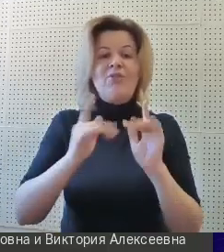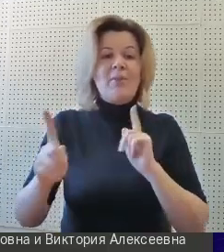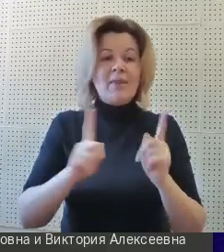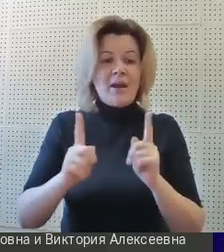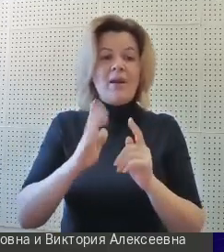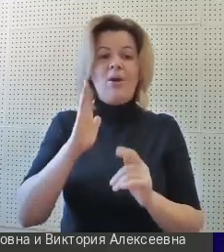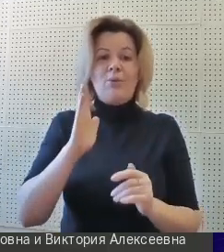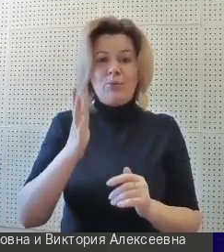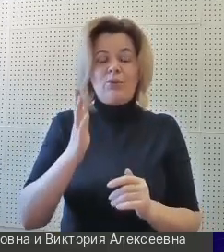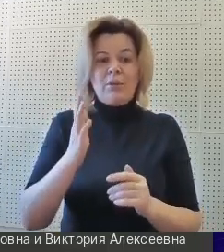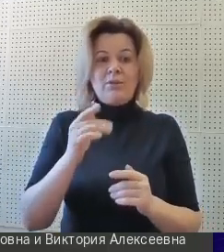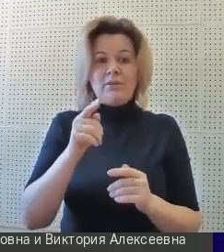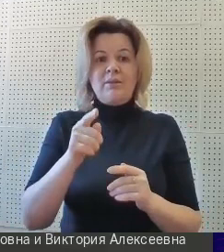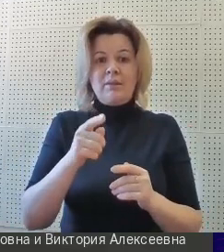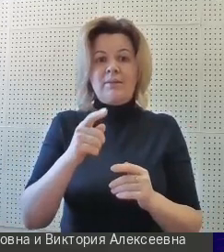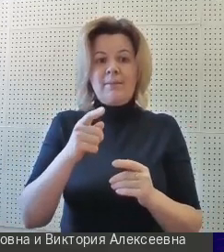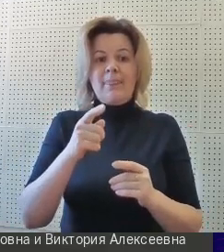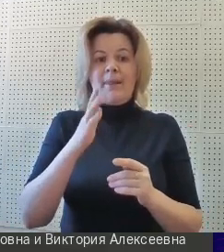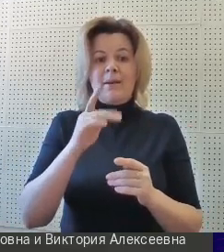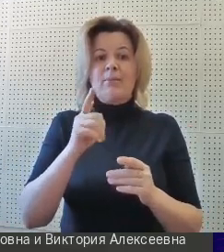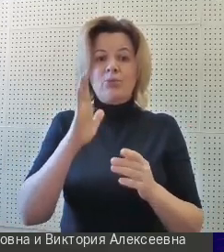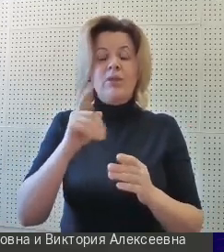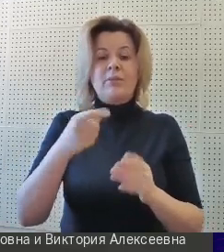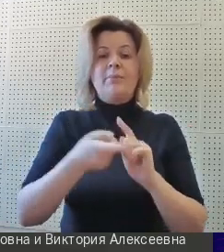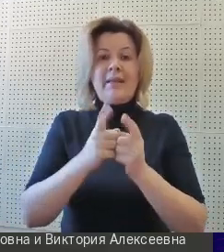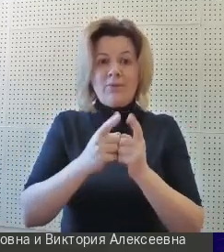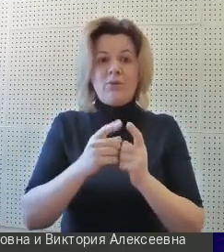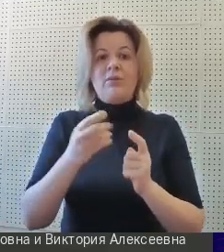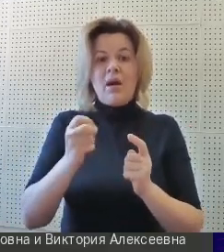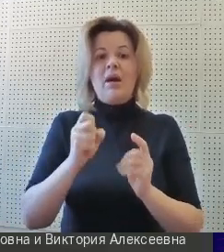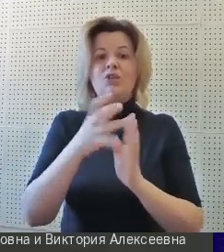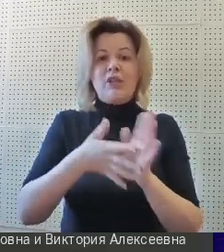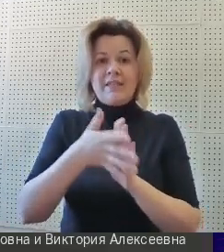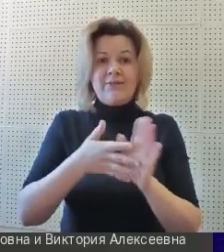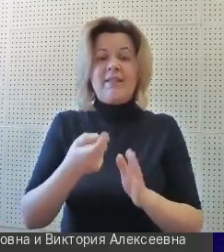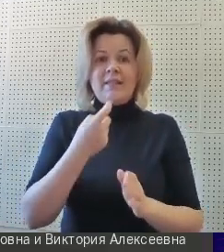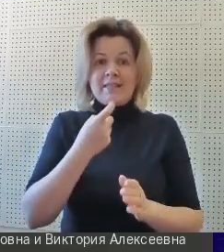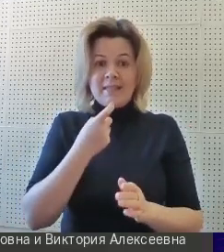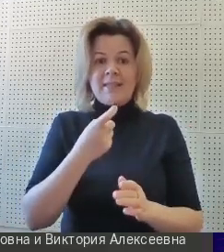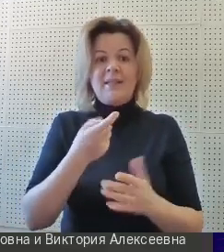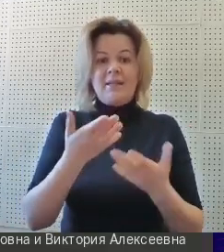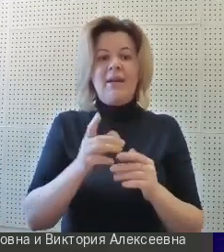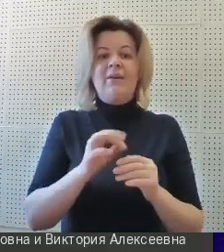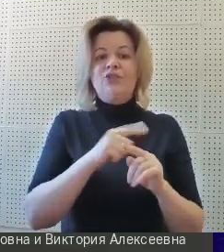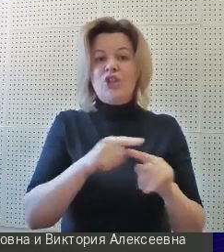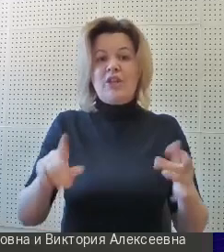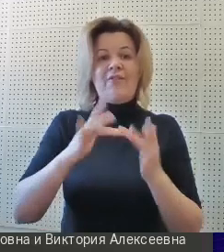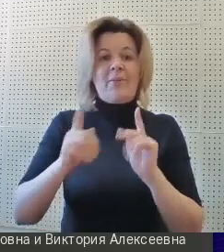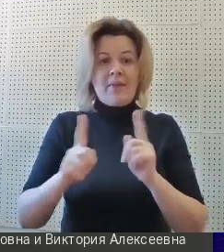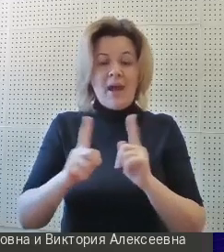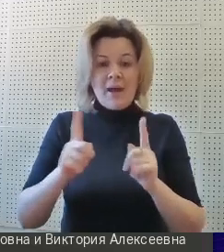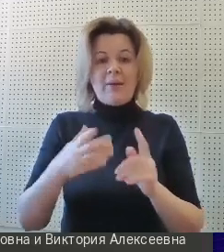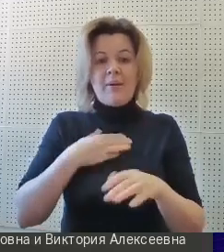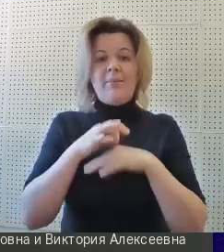Сегодняшний вебинар будет, на него в записи будет наложен перевод на жестовый язык. В течение самого